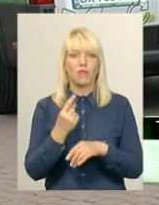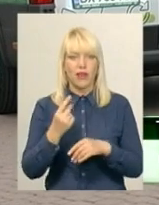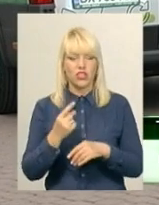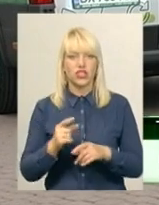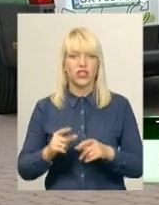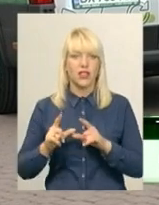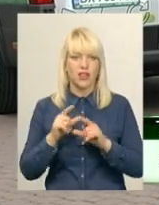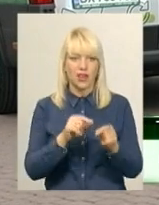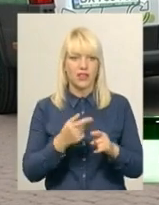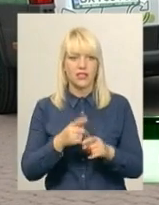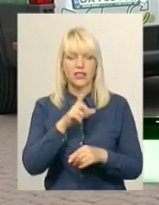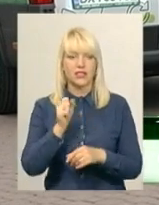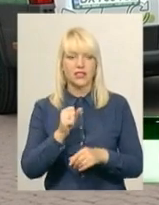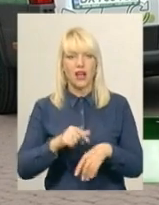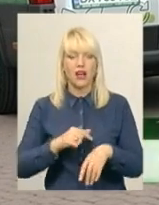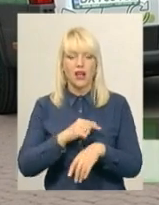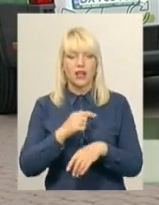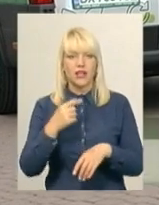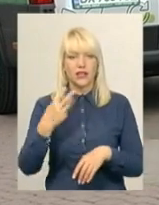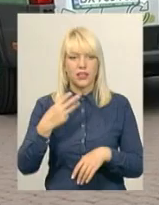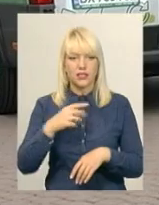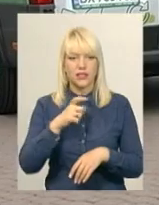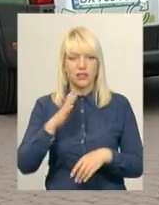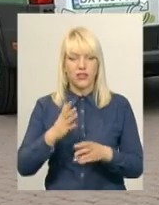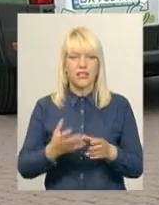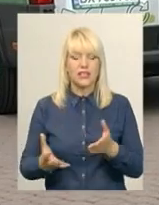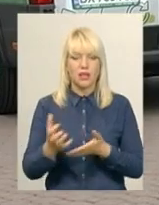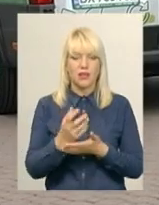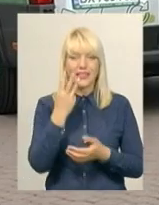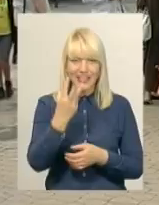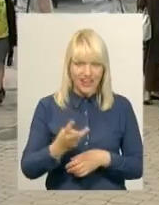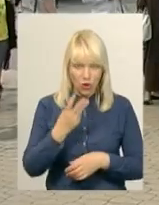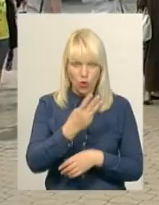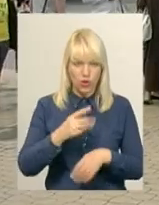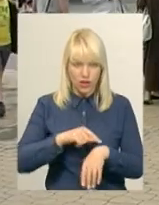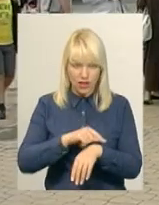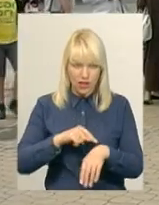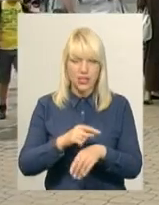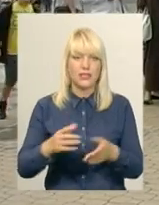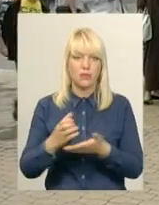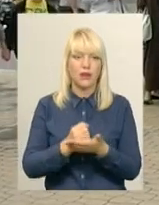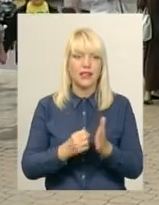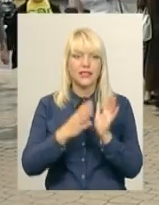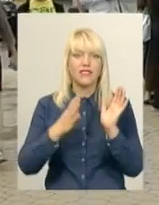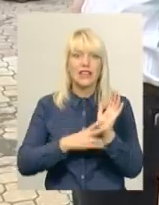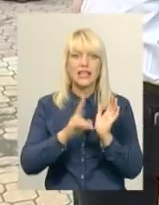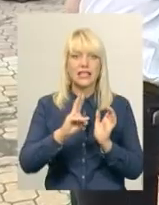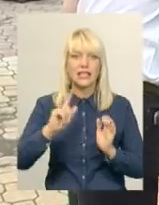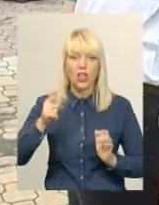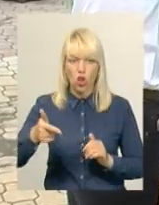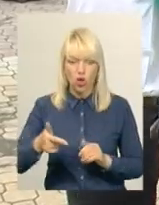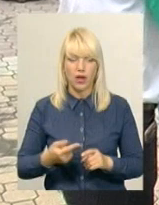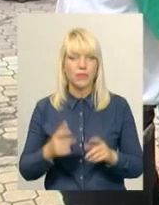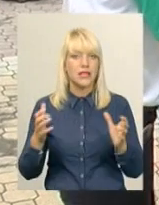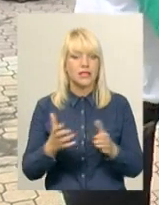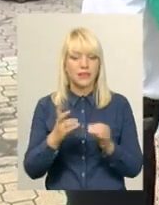роботи працівники спецкомунтрансу зібрали 19 кілограмів небезпечних відходів. Зберігати на території комунального підприємства їх